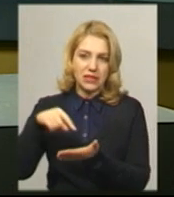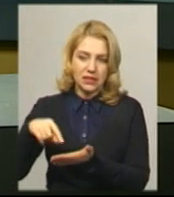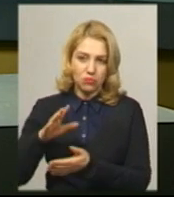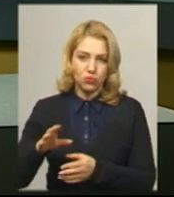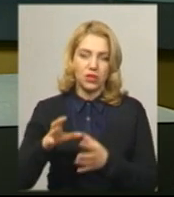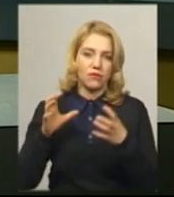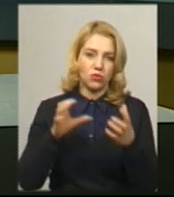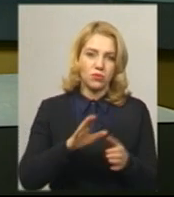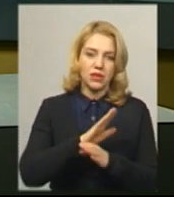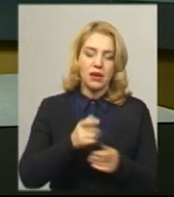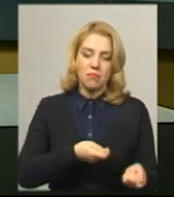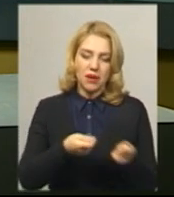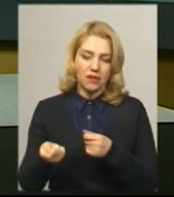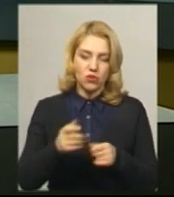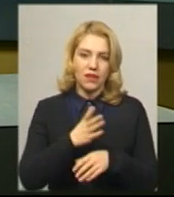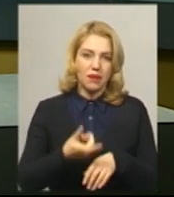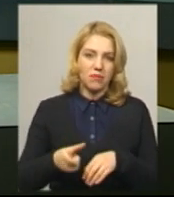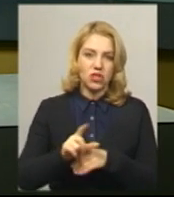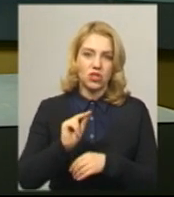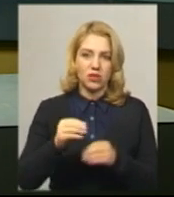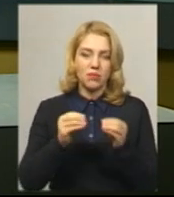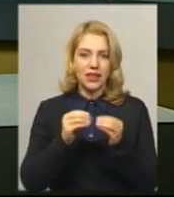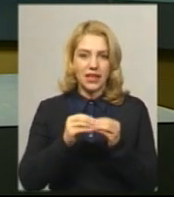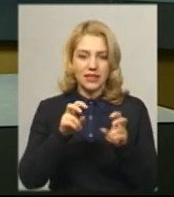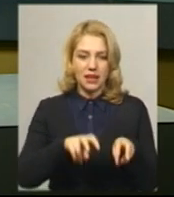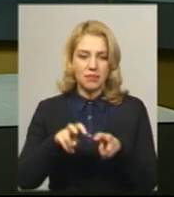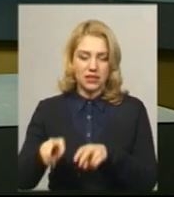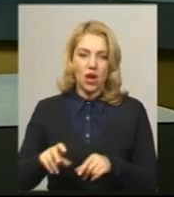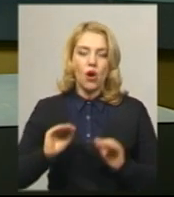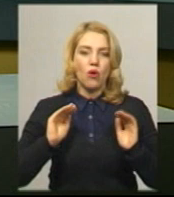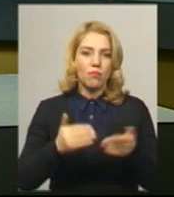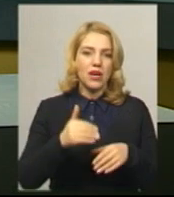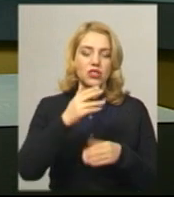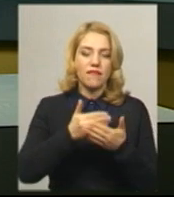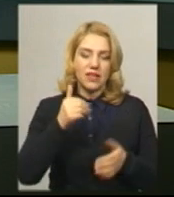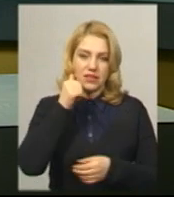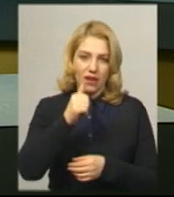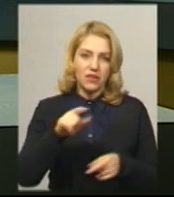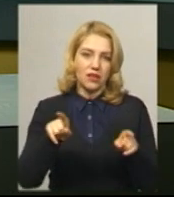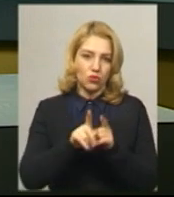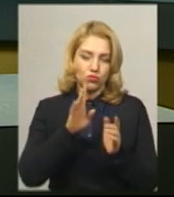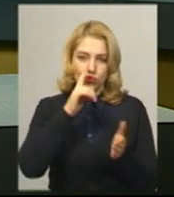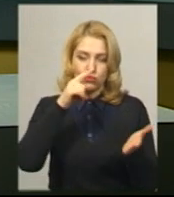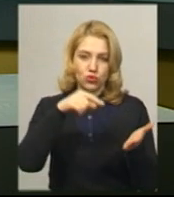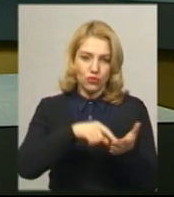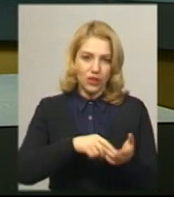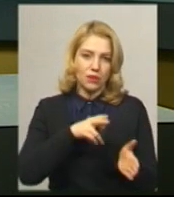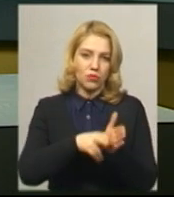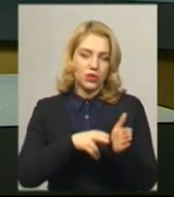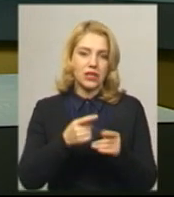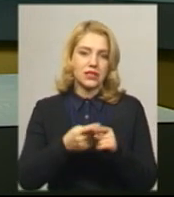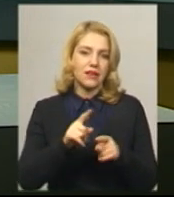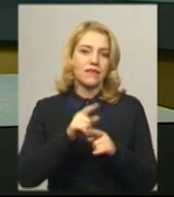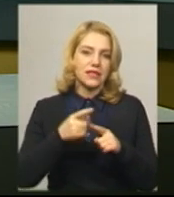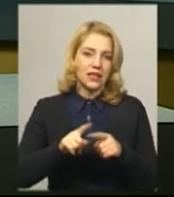найбільше 10 пасажирів. Відзавтра обмеження торкнутий потягів. Про ці та інші заходи протидії поширенню коронавірусу розповіла на